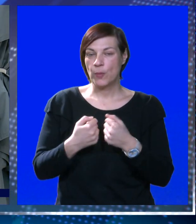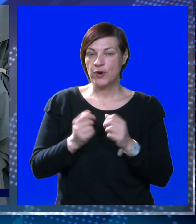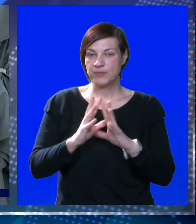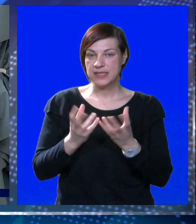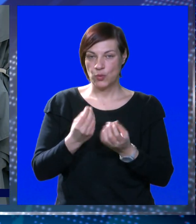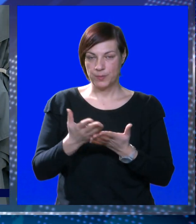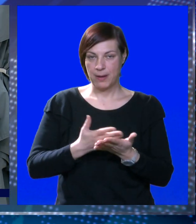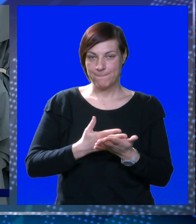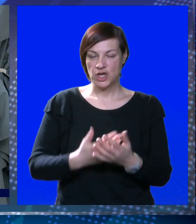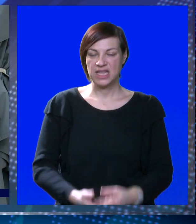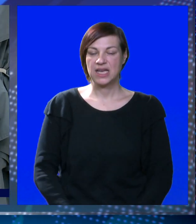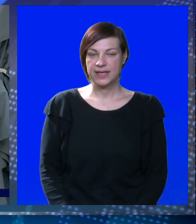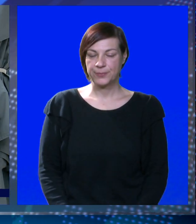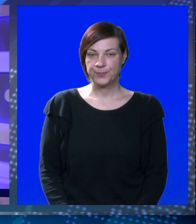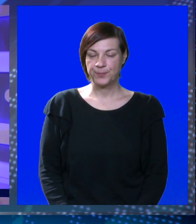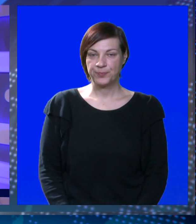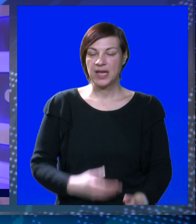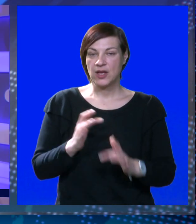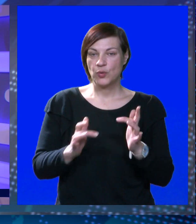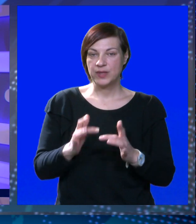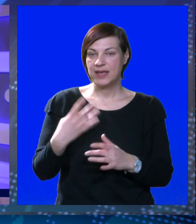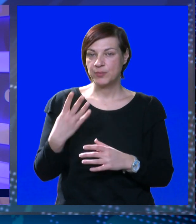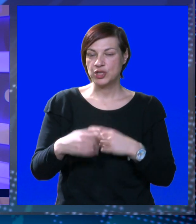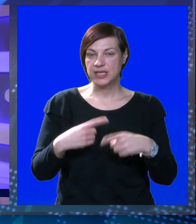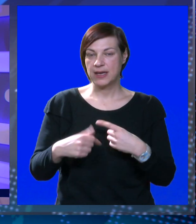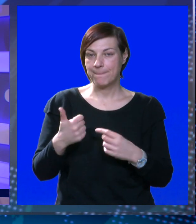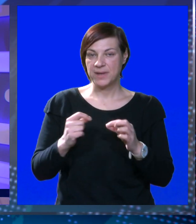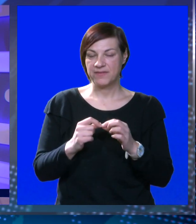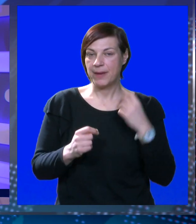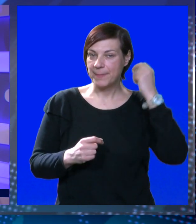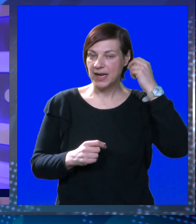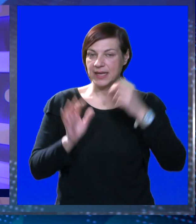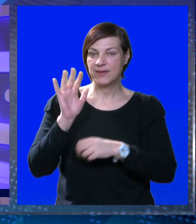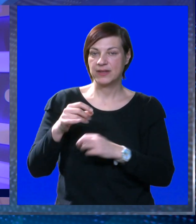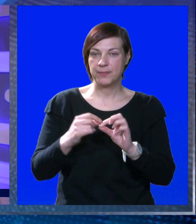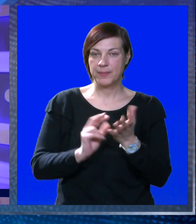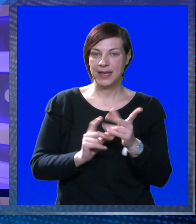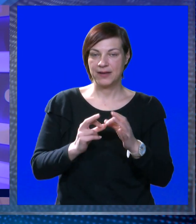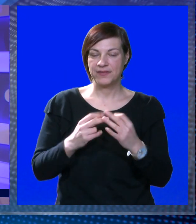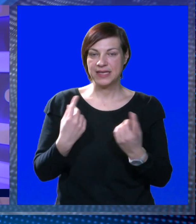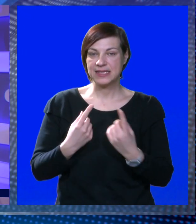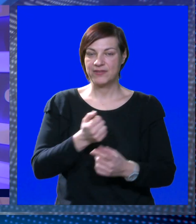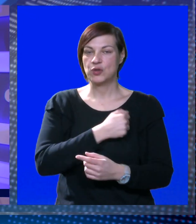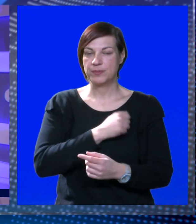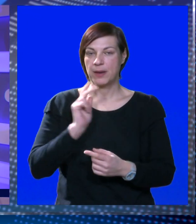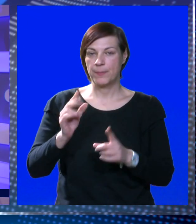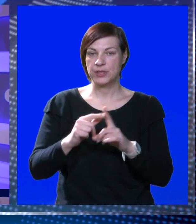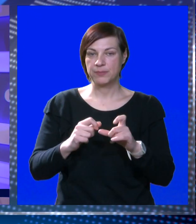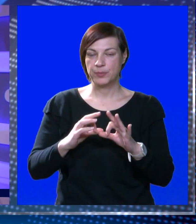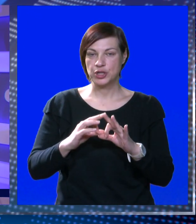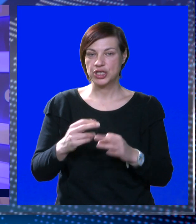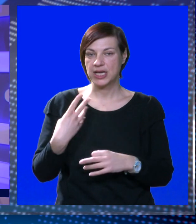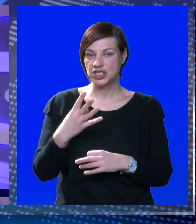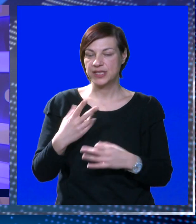u borbi za okupni poredak. U derbiju četvrtog kola, prve B Lige, Vatropolisti Belvija slavili su Splitu protiv